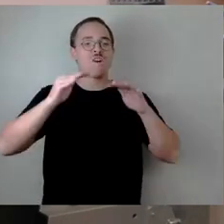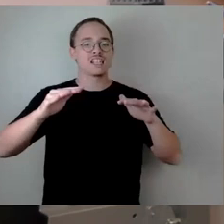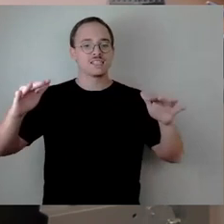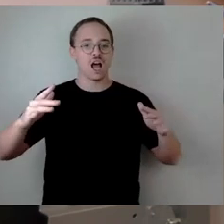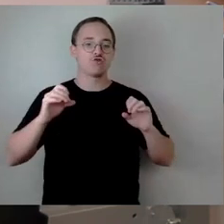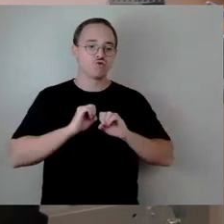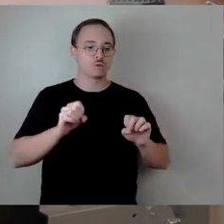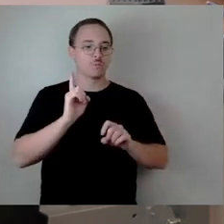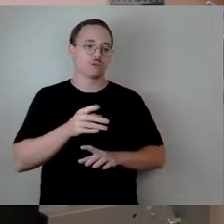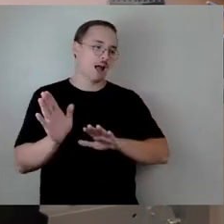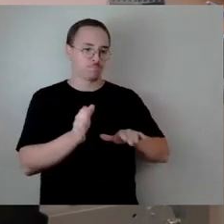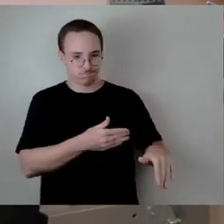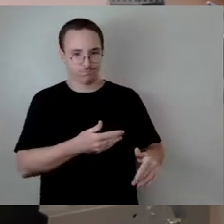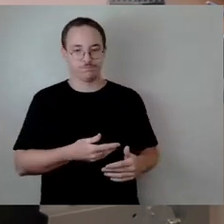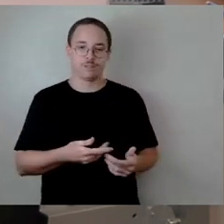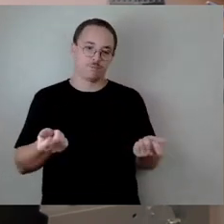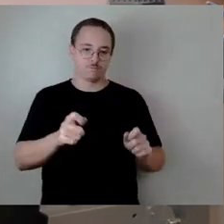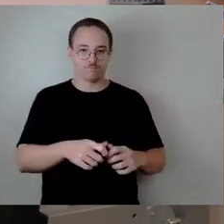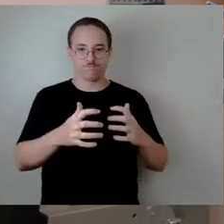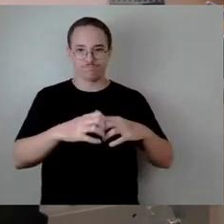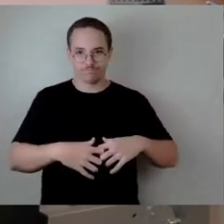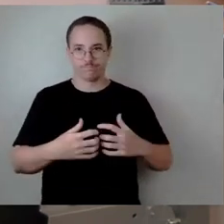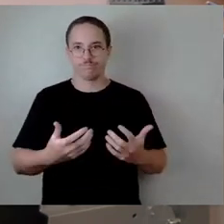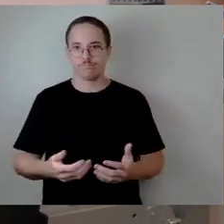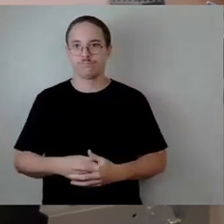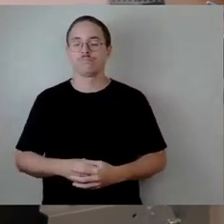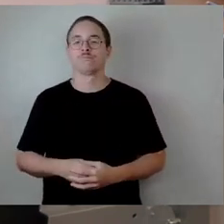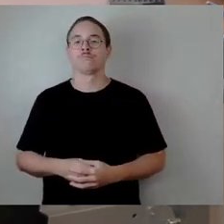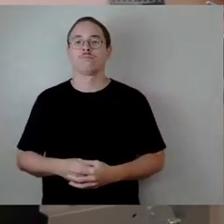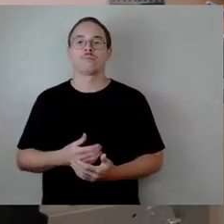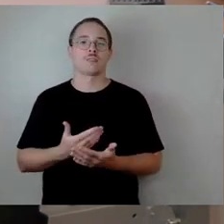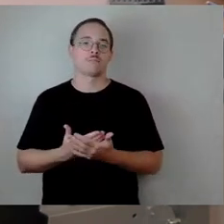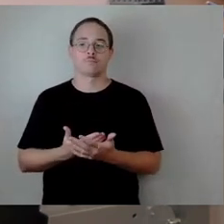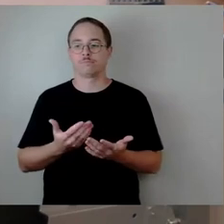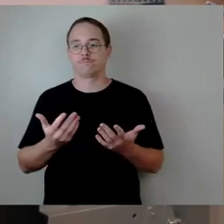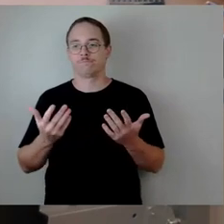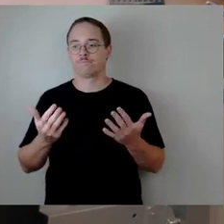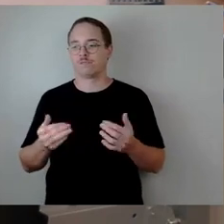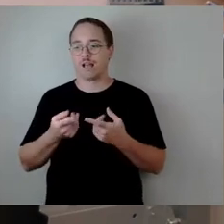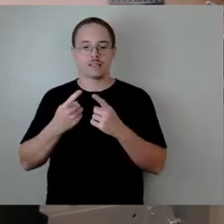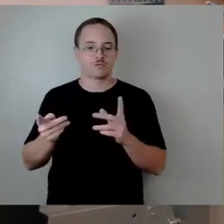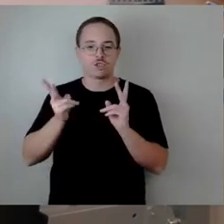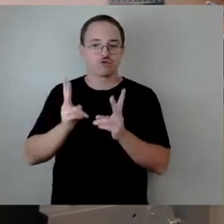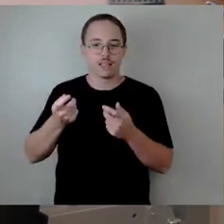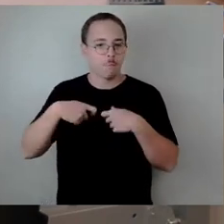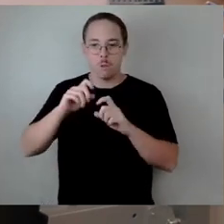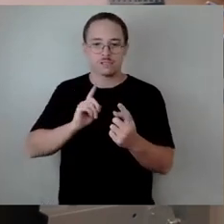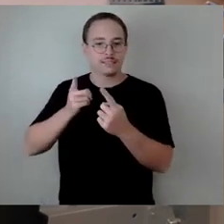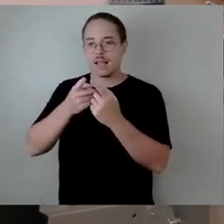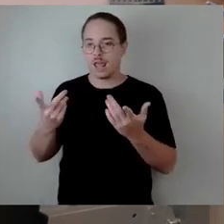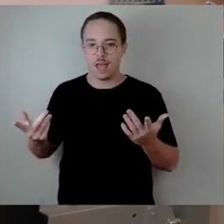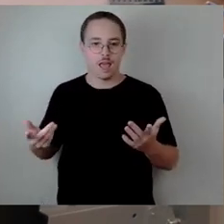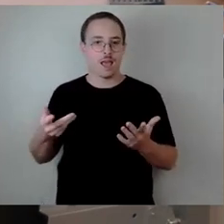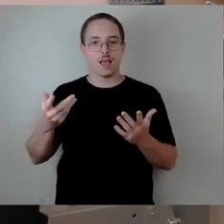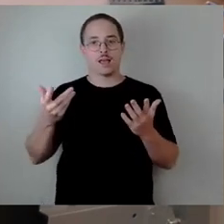Gewerbeansiedlung aufgegeben werden. Es mussten Kleingartenanlagen für andere auch städtebauliche Ziele aufgegeben werden. Ich